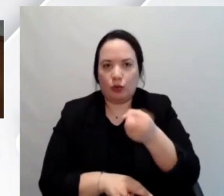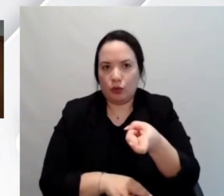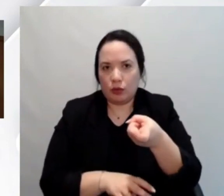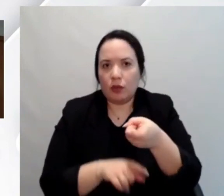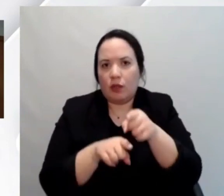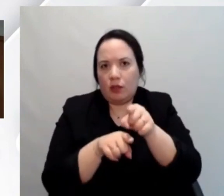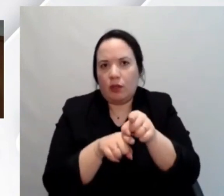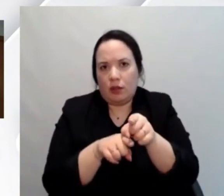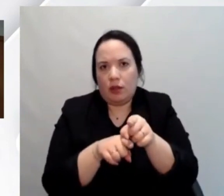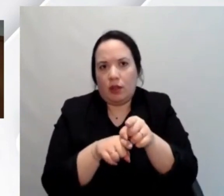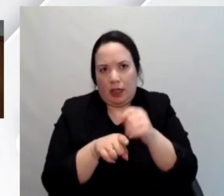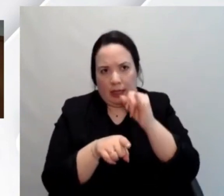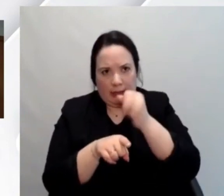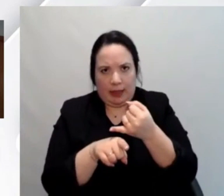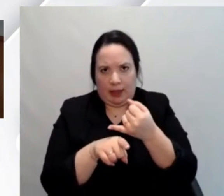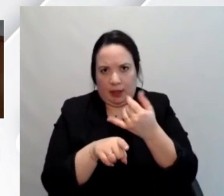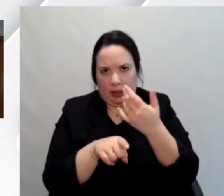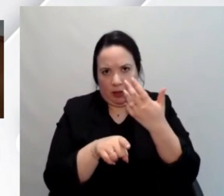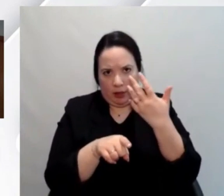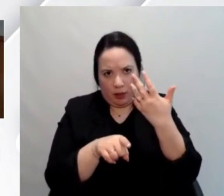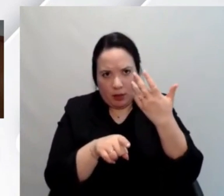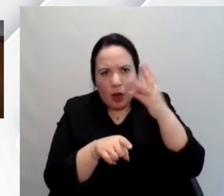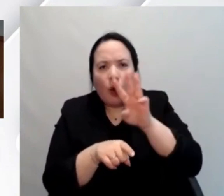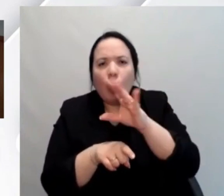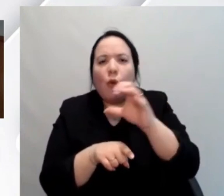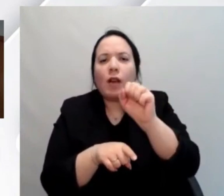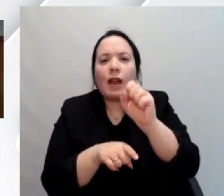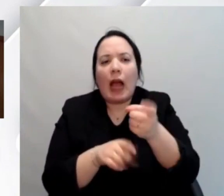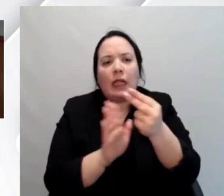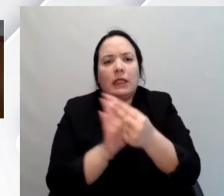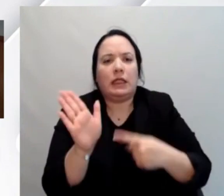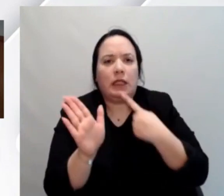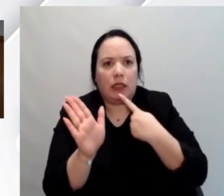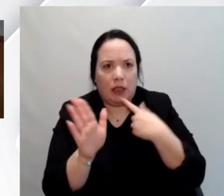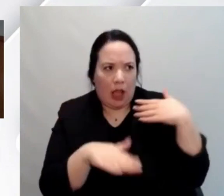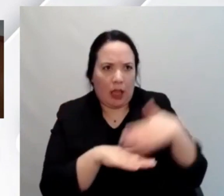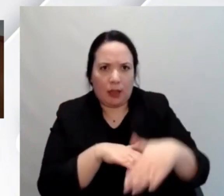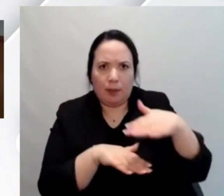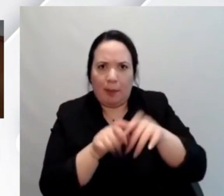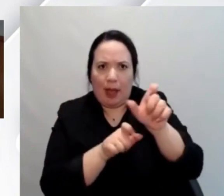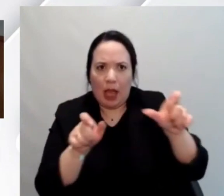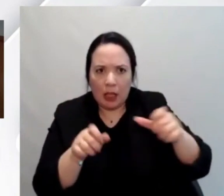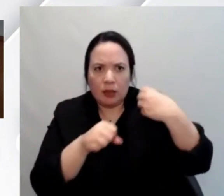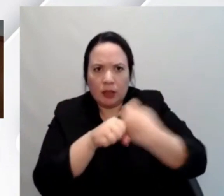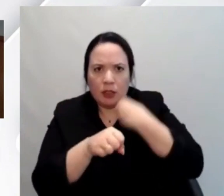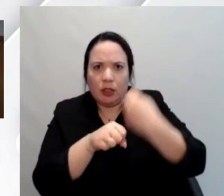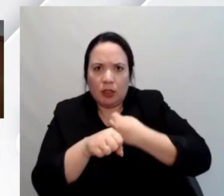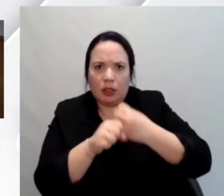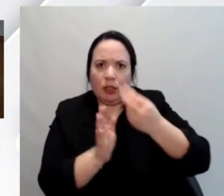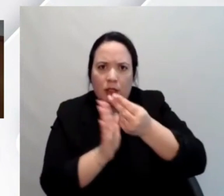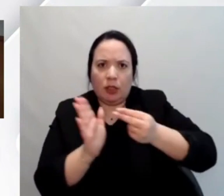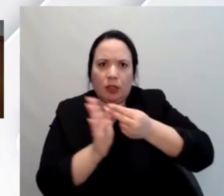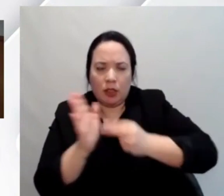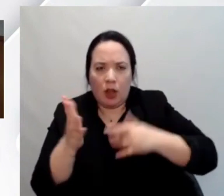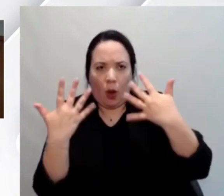sulle quali hanno lavorato fior di esperti e ci stanno lavorando fior di esperti ormai da